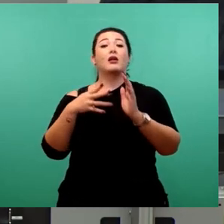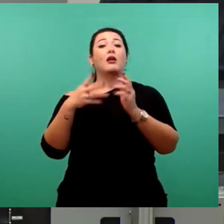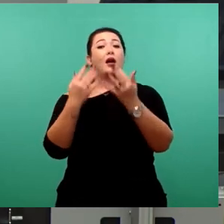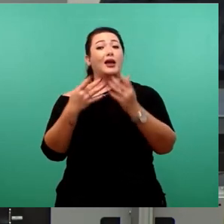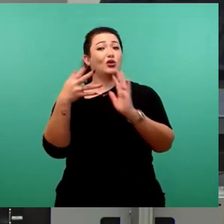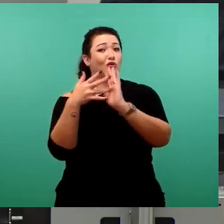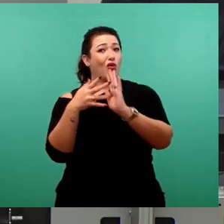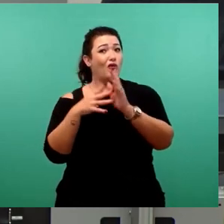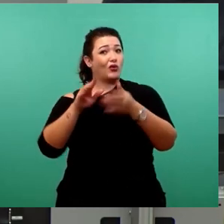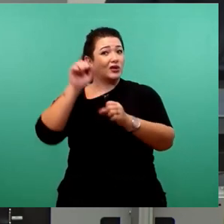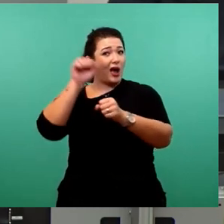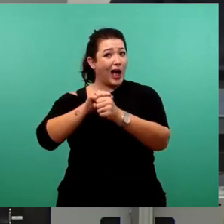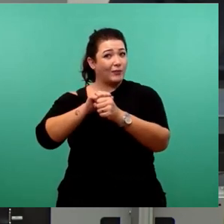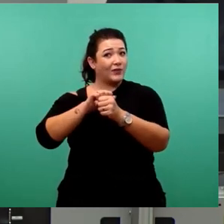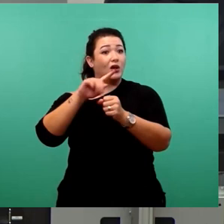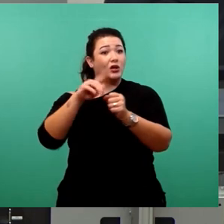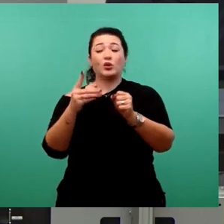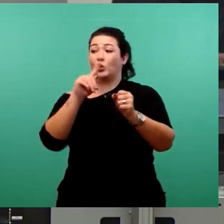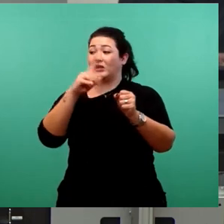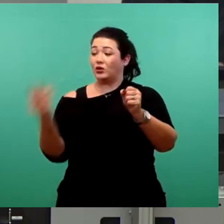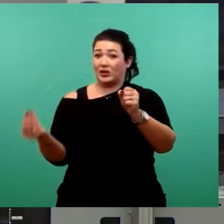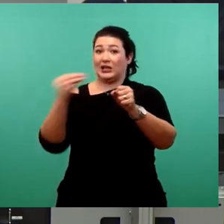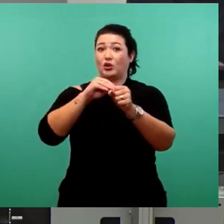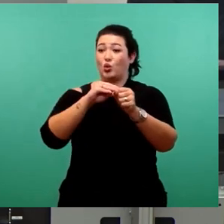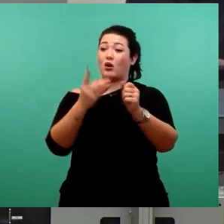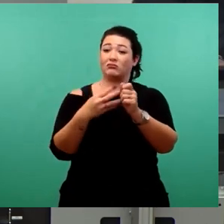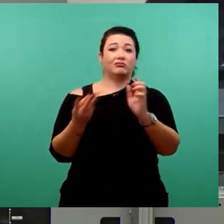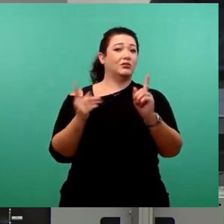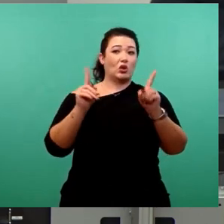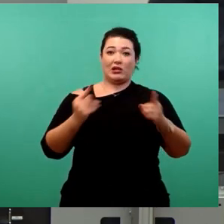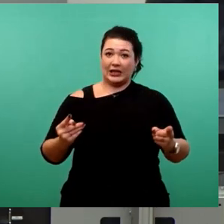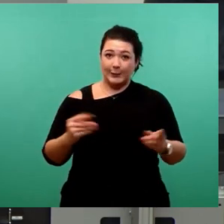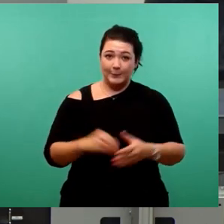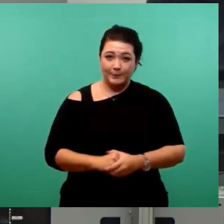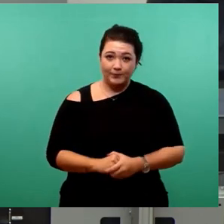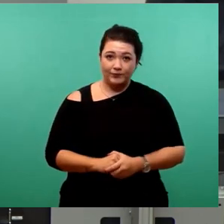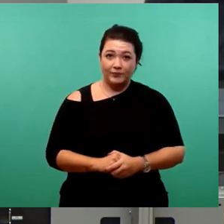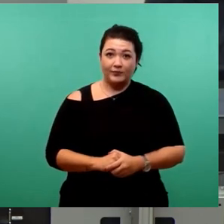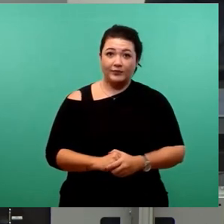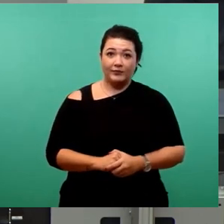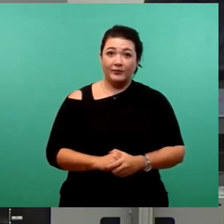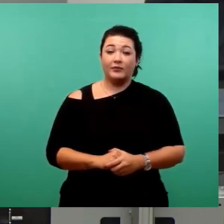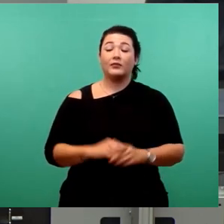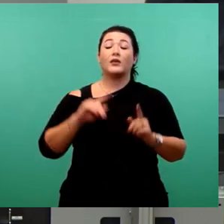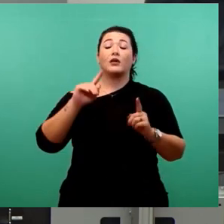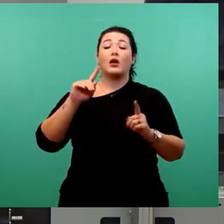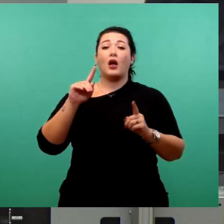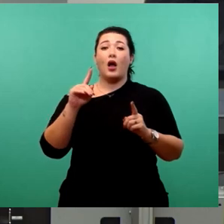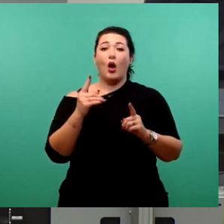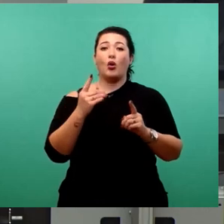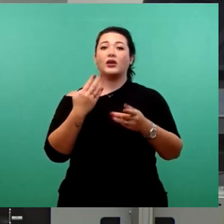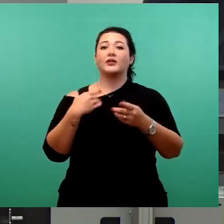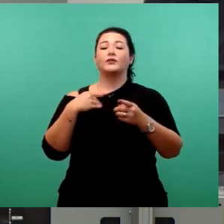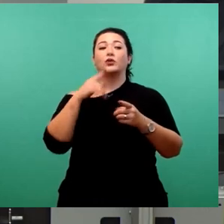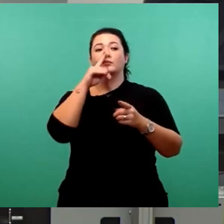in der Hand des Leiters der Verwaltung sein. Nein. Andererseits sollte man nicht die Augen vor der